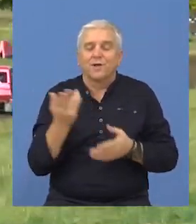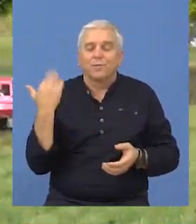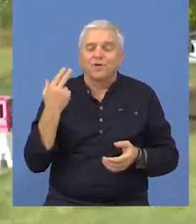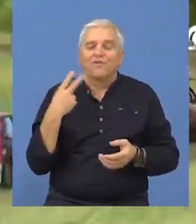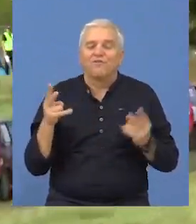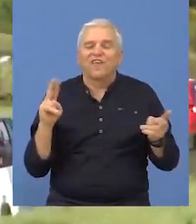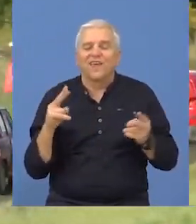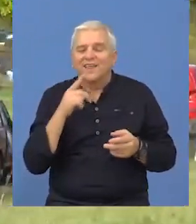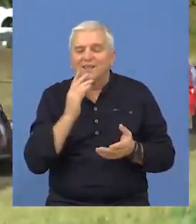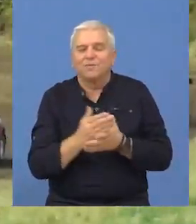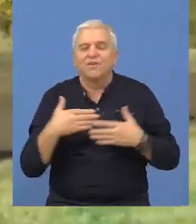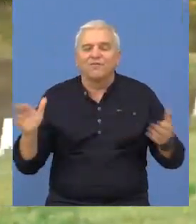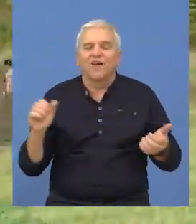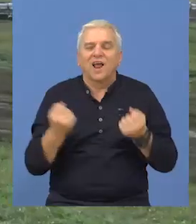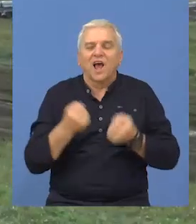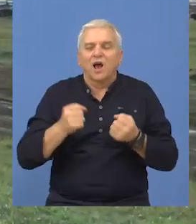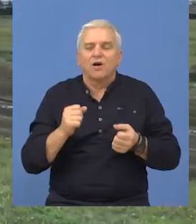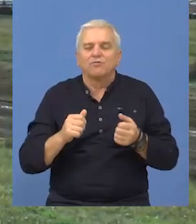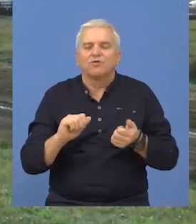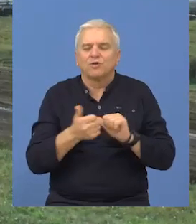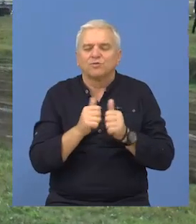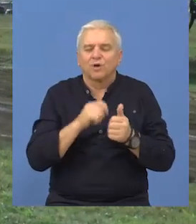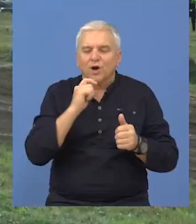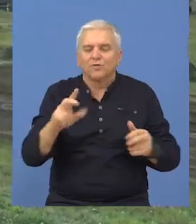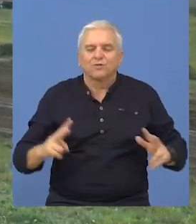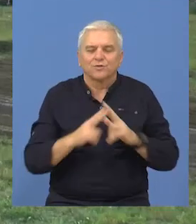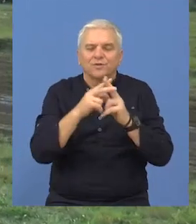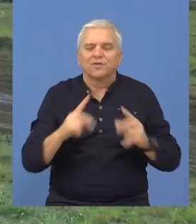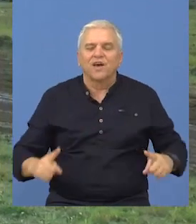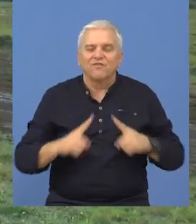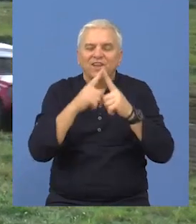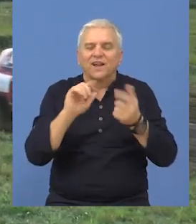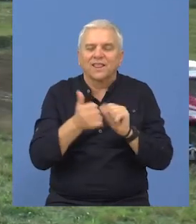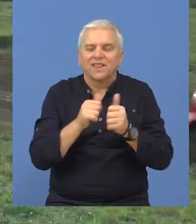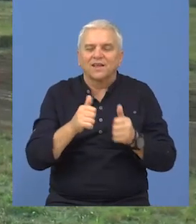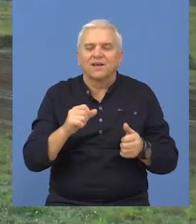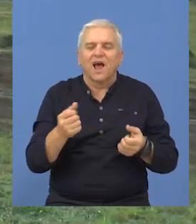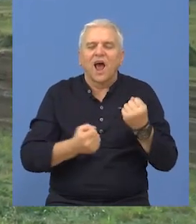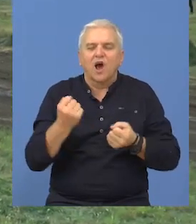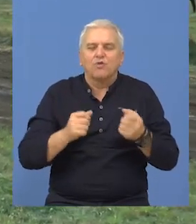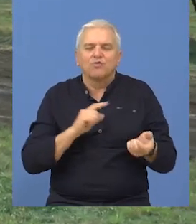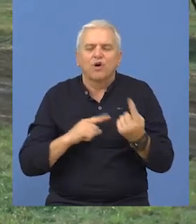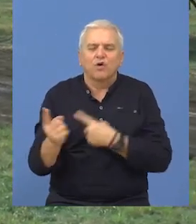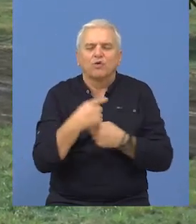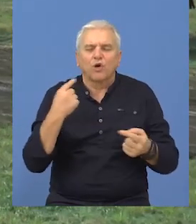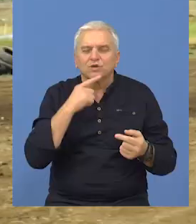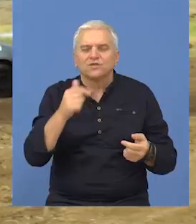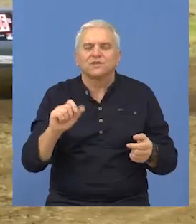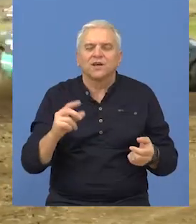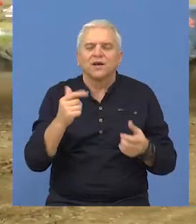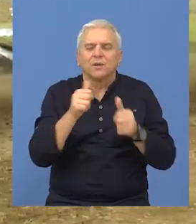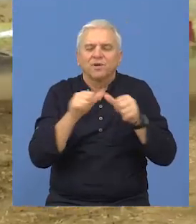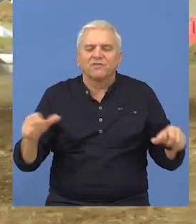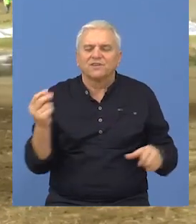proteklog vikenda bio domaćin velikog automoto spektakla, odnosno finalne trke Autocross prvenstva Srbije